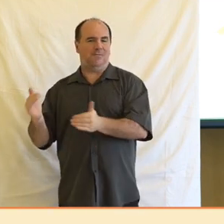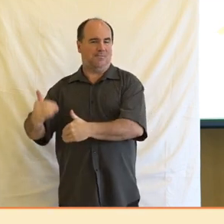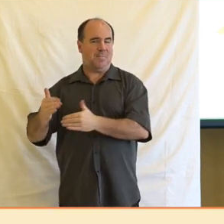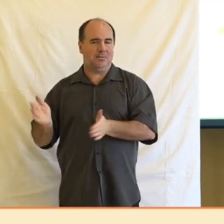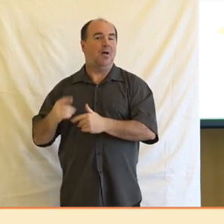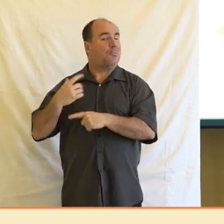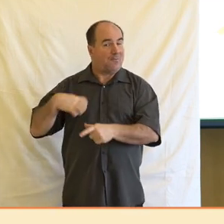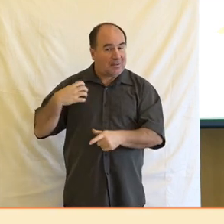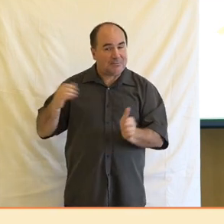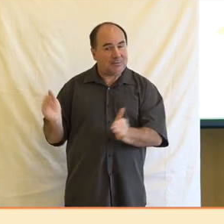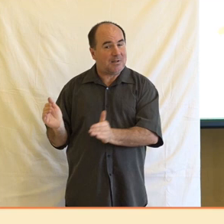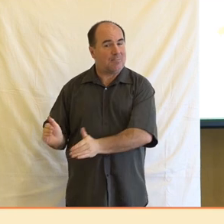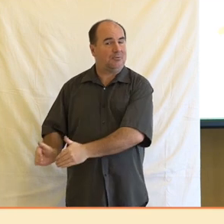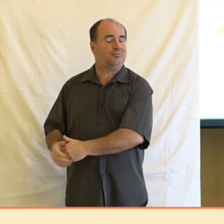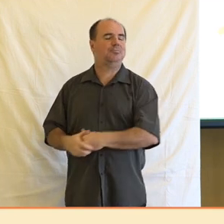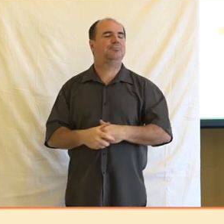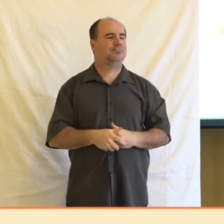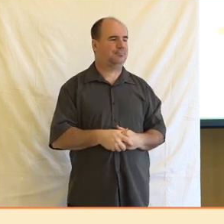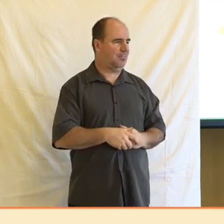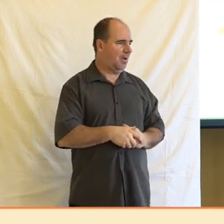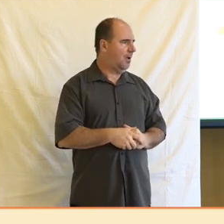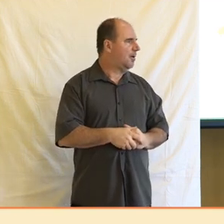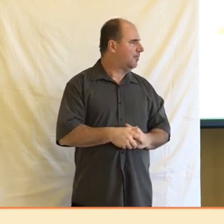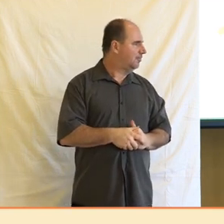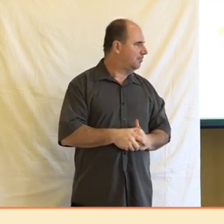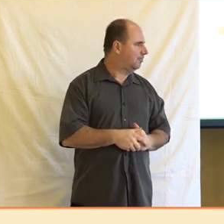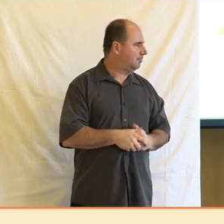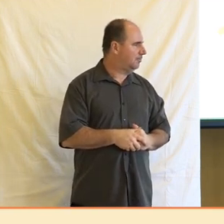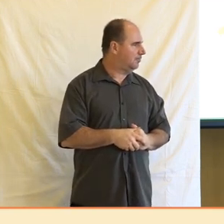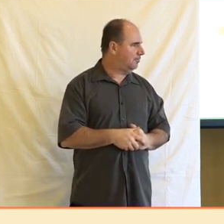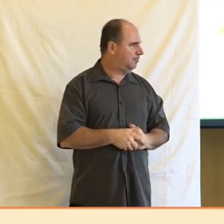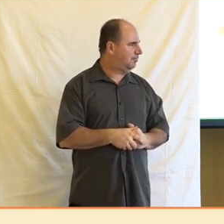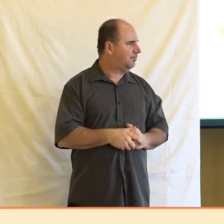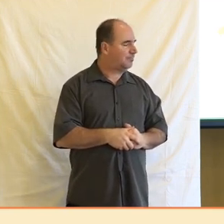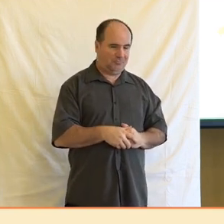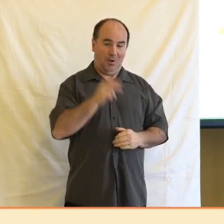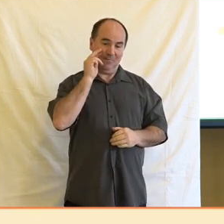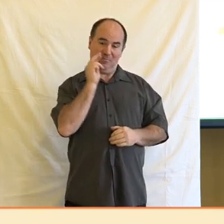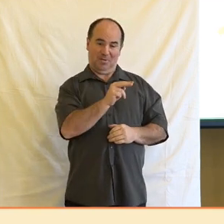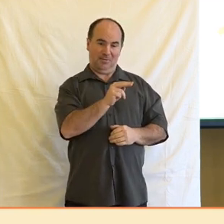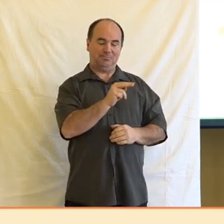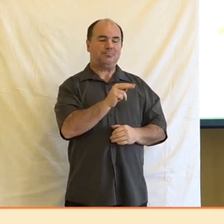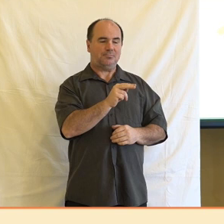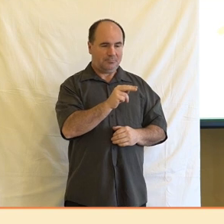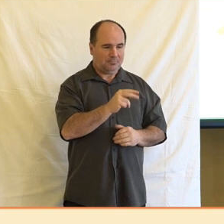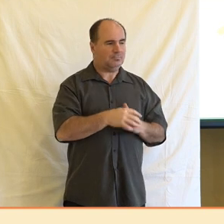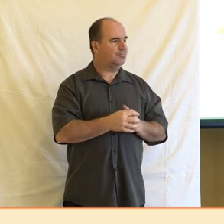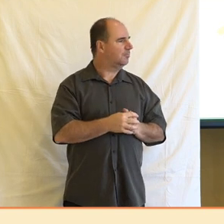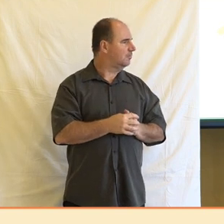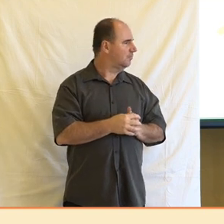V dětství bylo patrné, že už jejich příbuzní